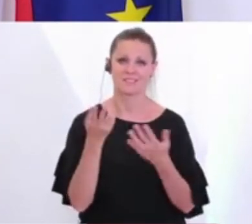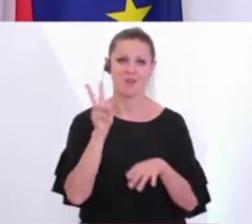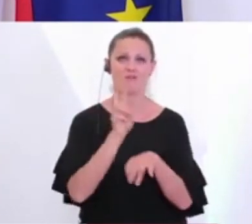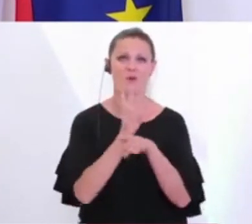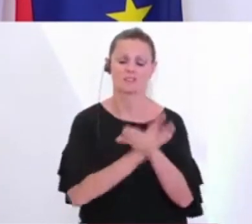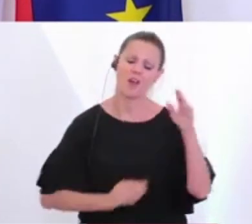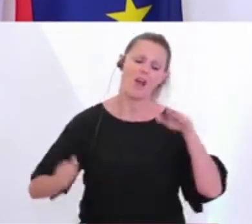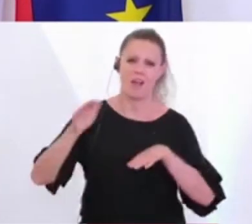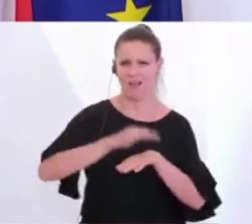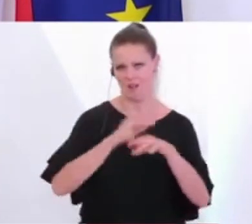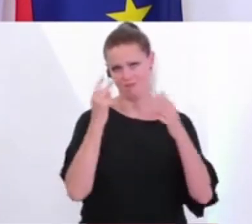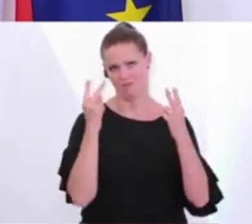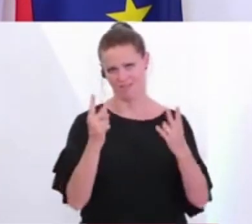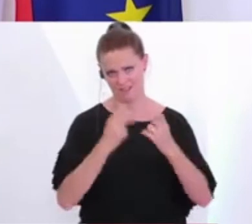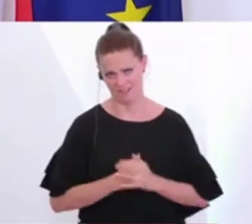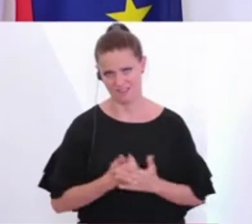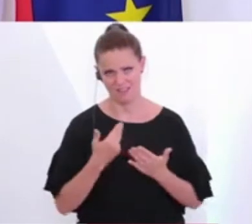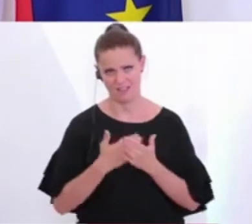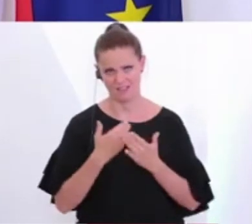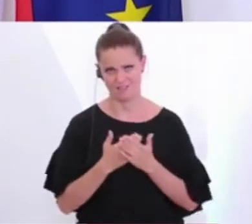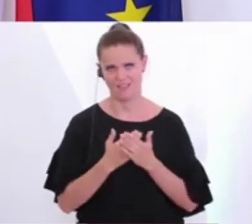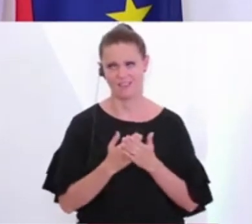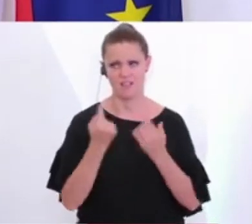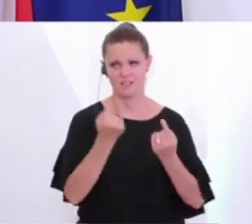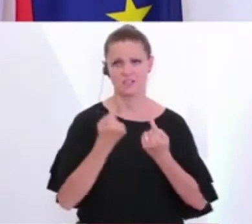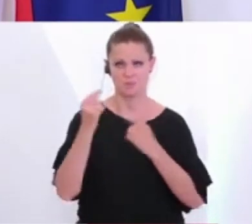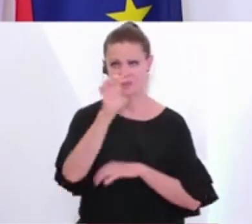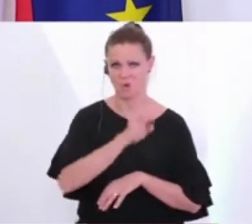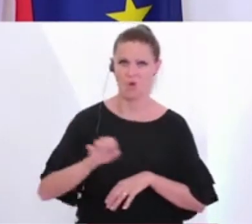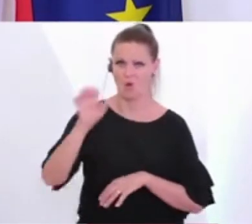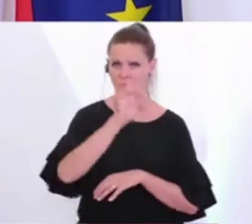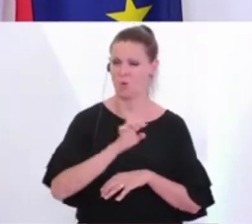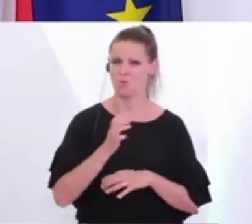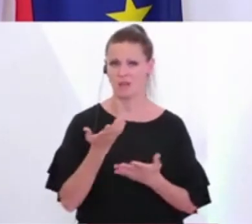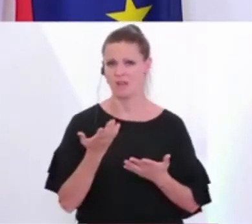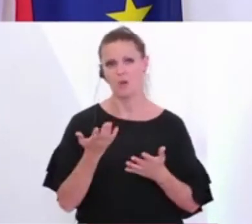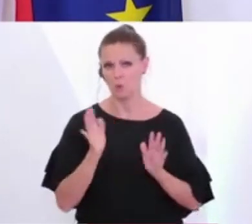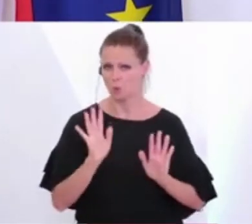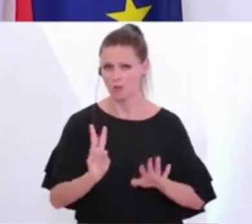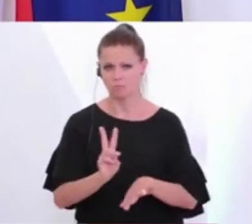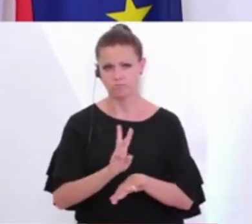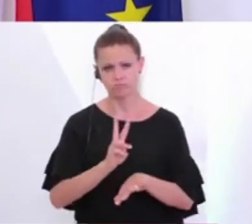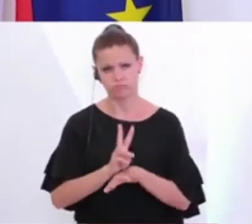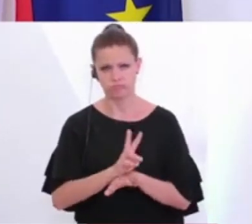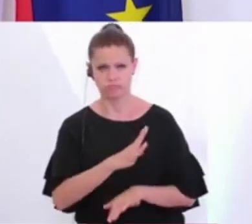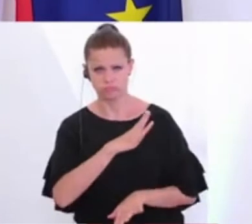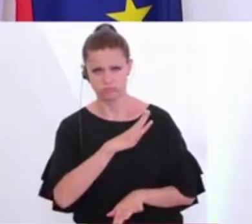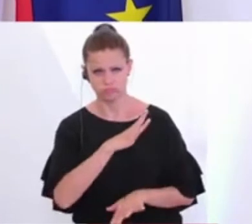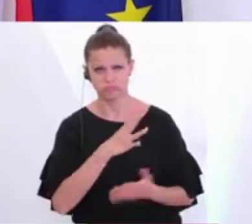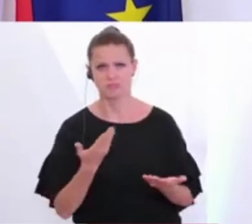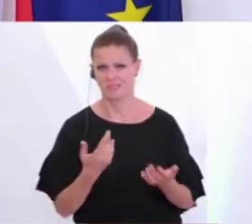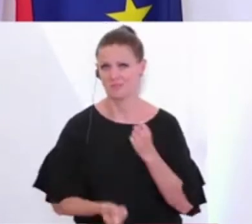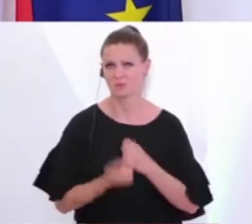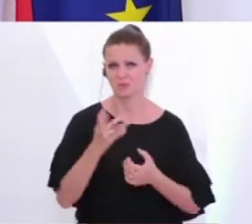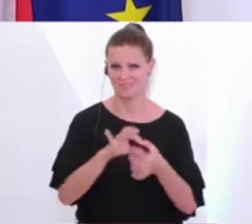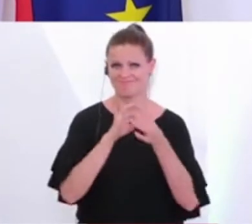Porzellankiste und unsere Situation in Europa gleich derzeit einer sehr fragilen Porzellankiste. Und das gilt ganz besonders